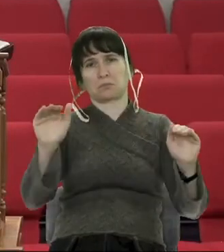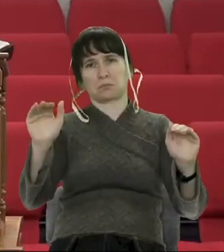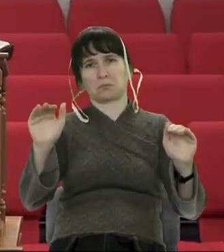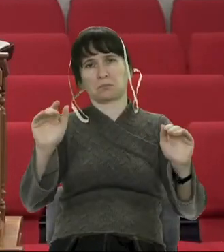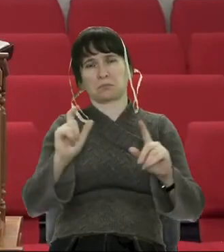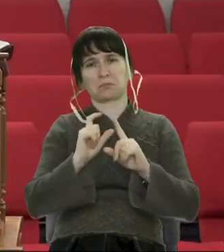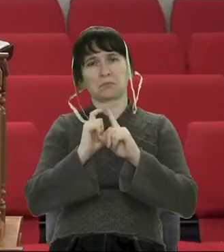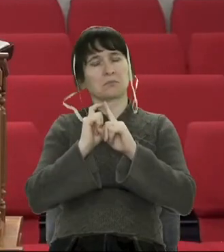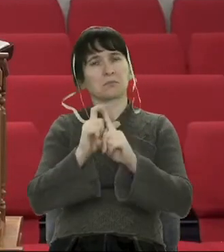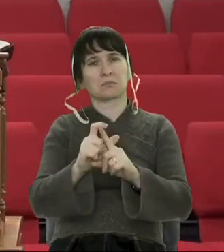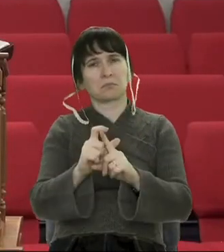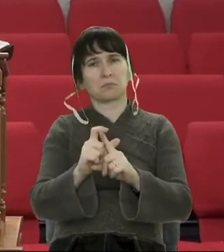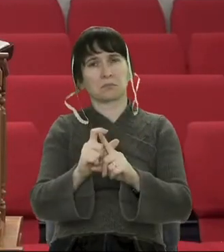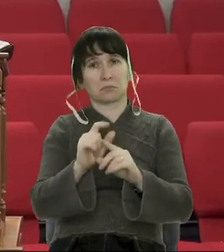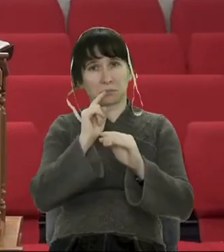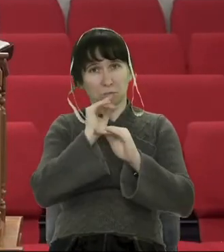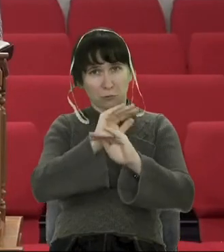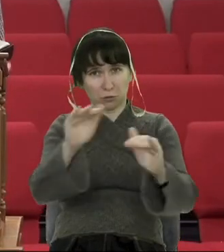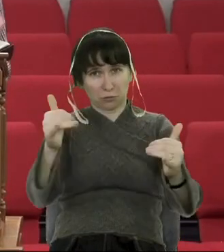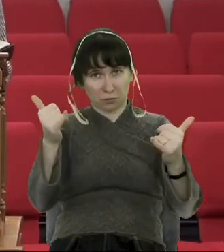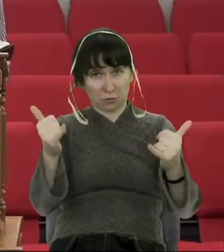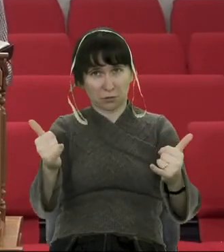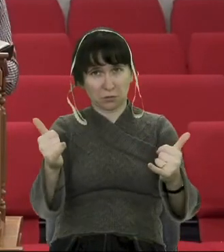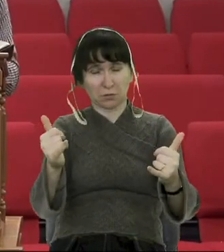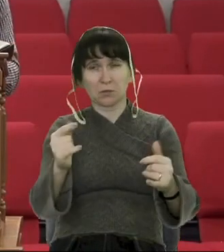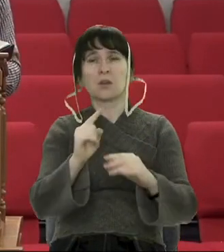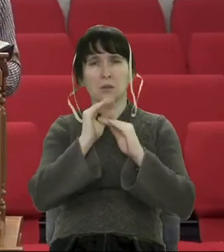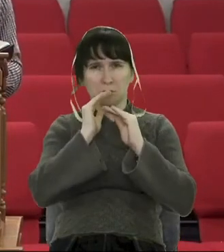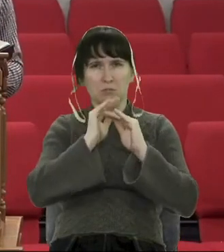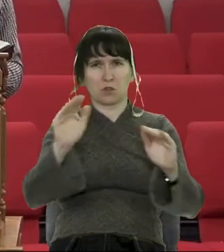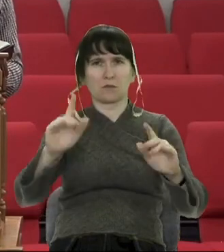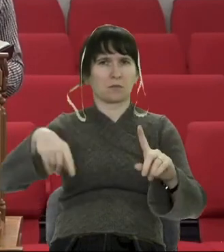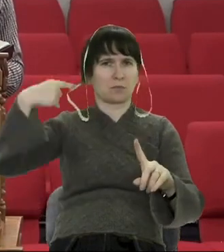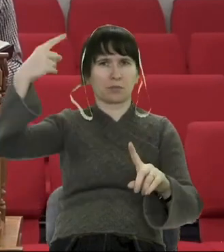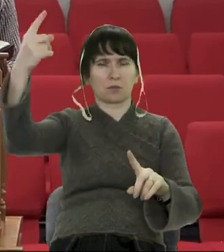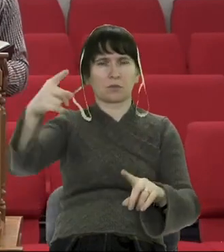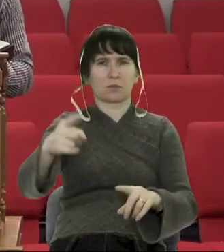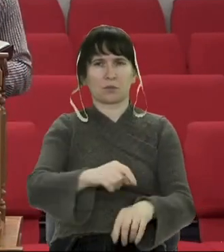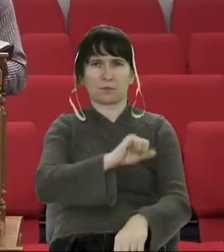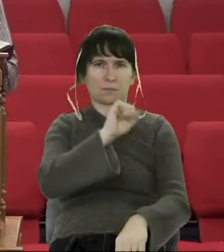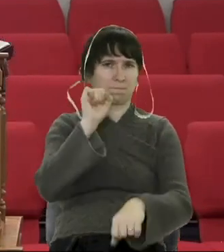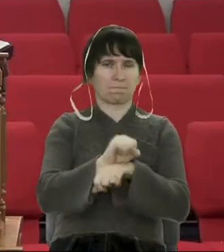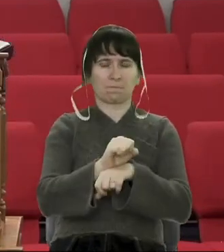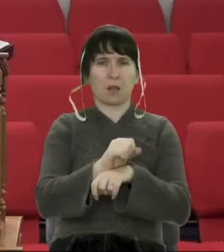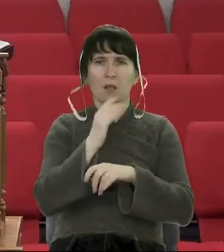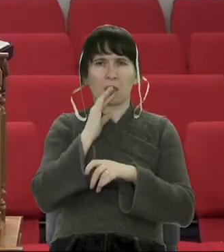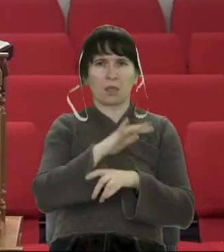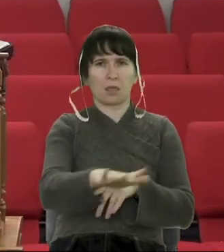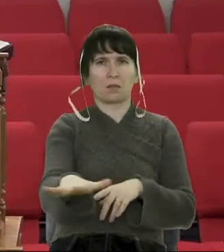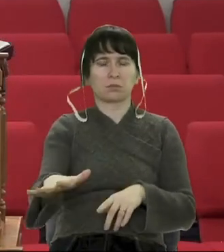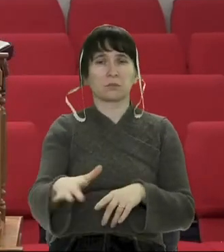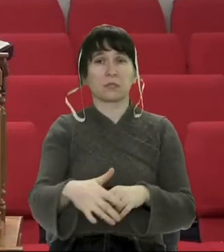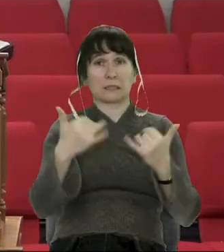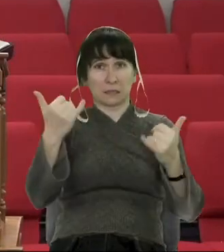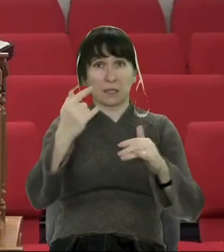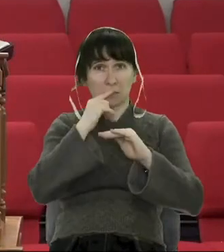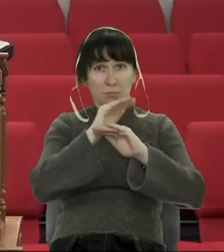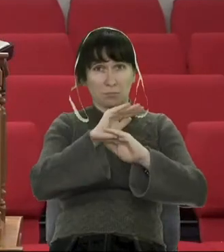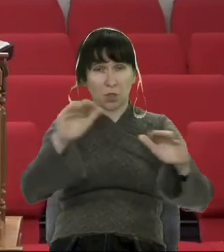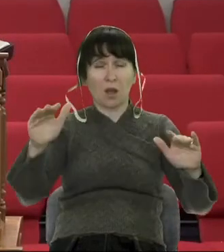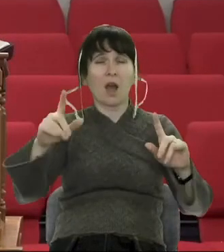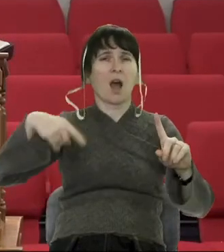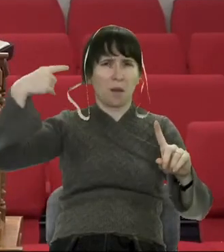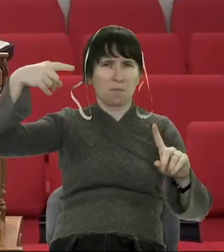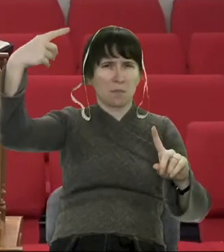І тоді він сказав наступне. Мовчите зараз, мовчіть і потім. Мовчите зараз, мовчіть і